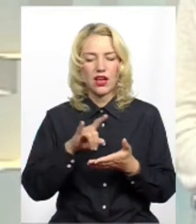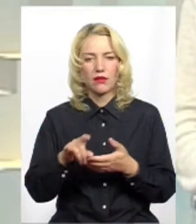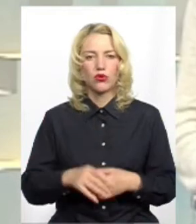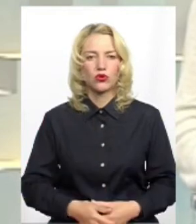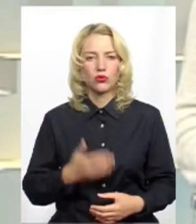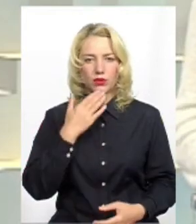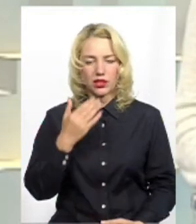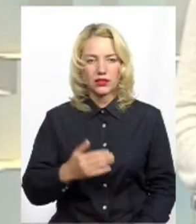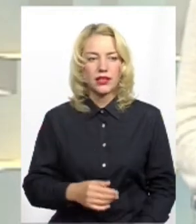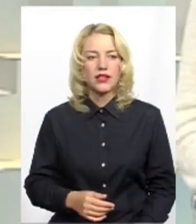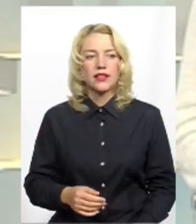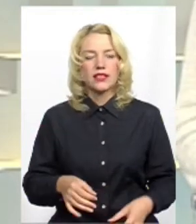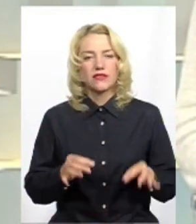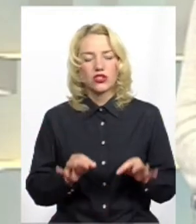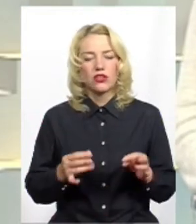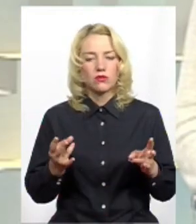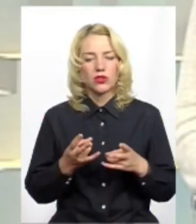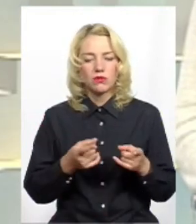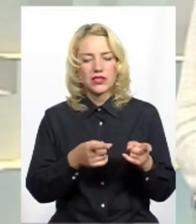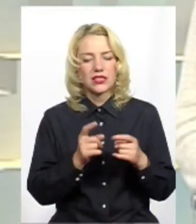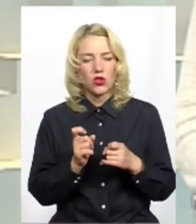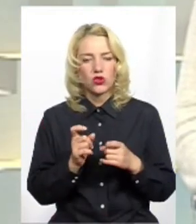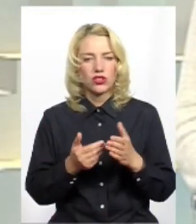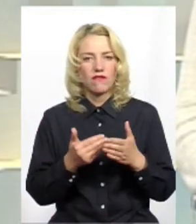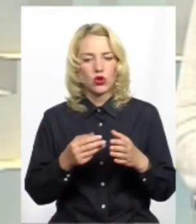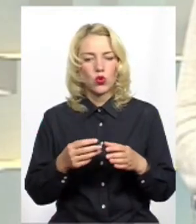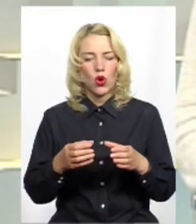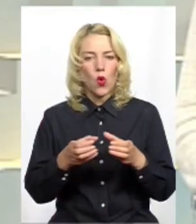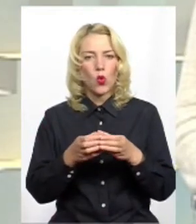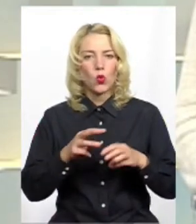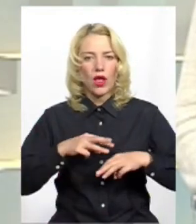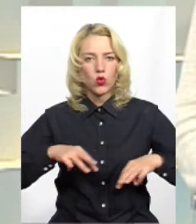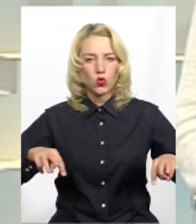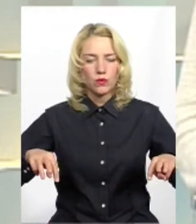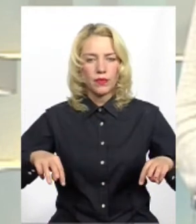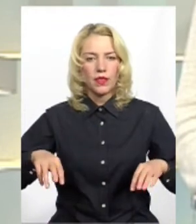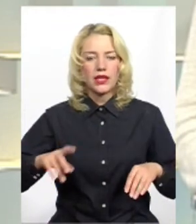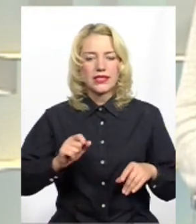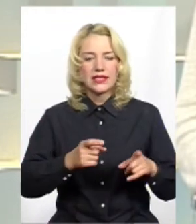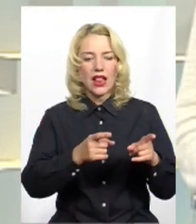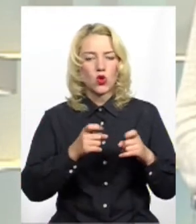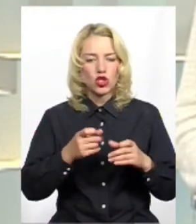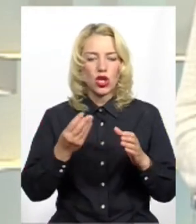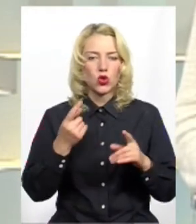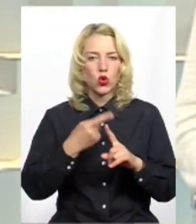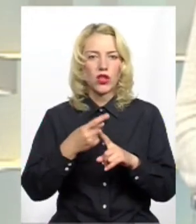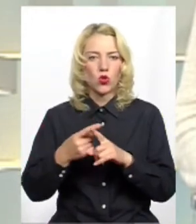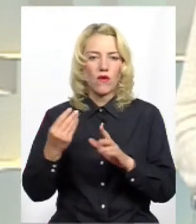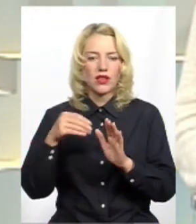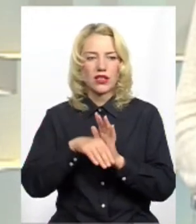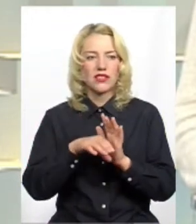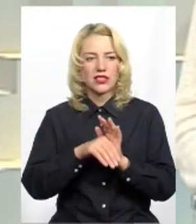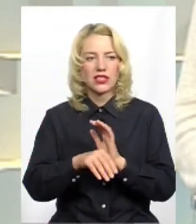Звичайно, потрібні залучення від уряду, залучення додаткових інвестицій від